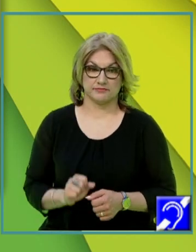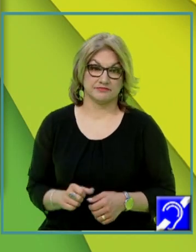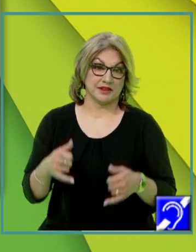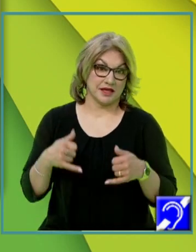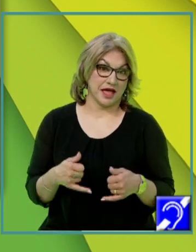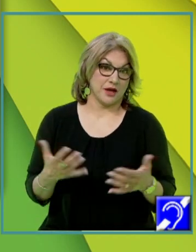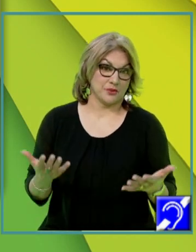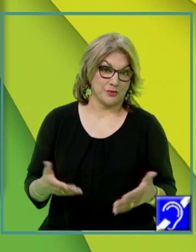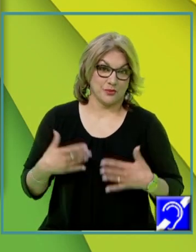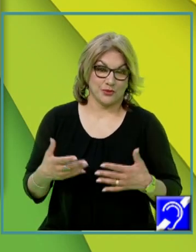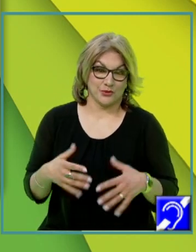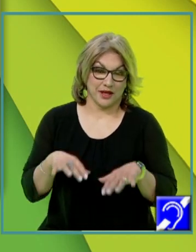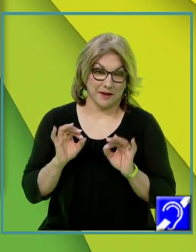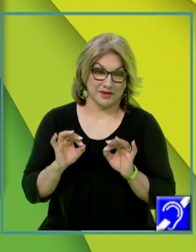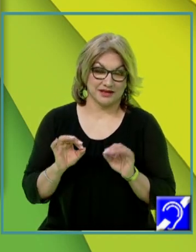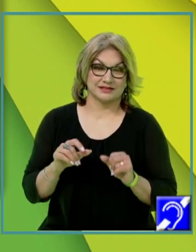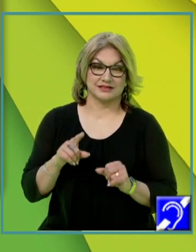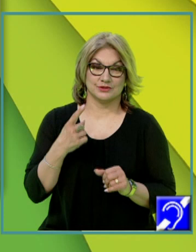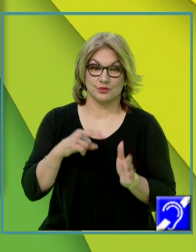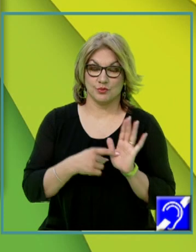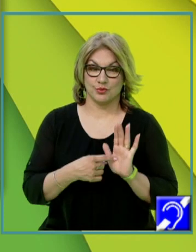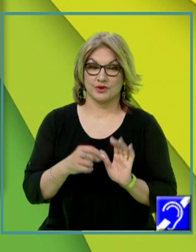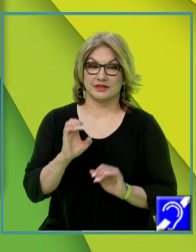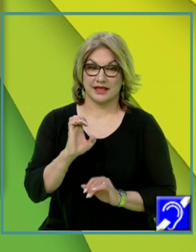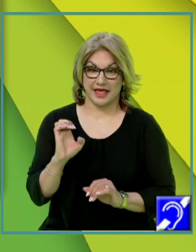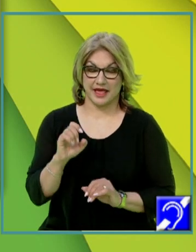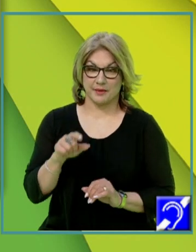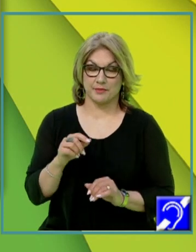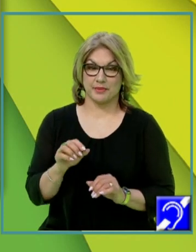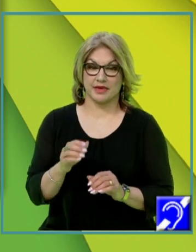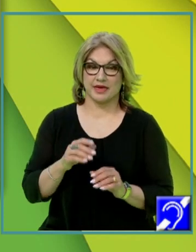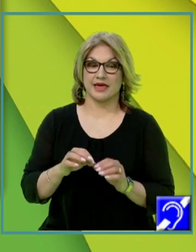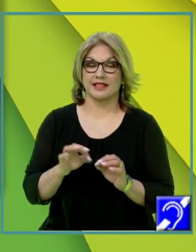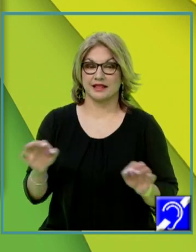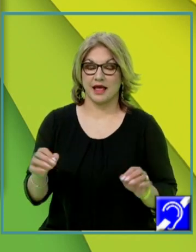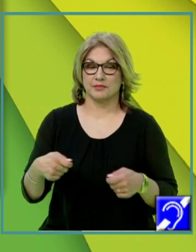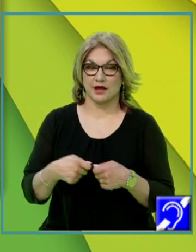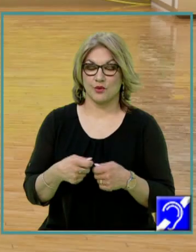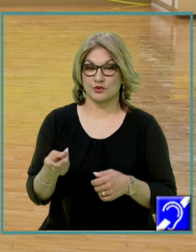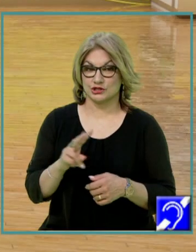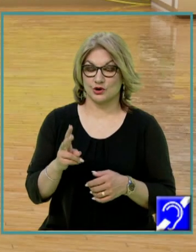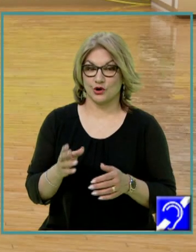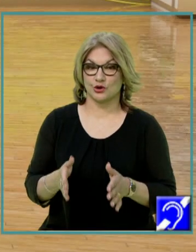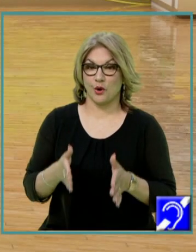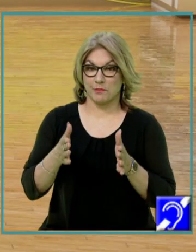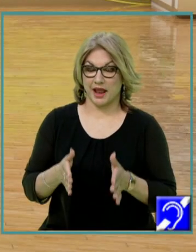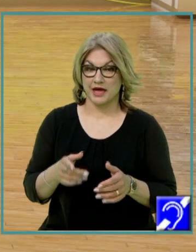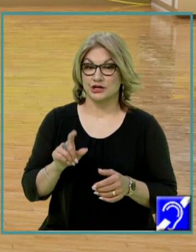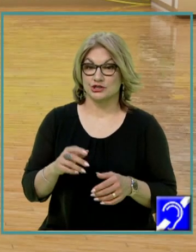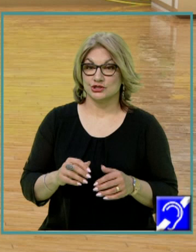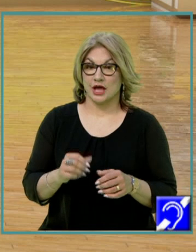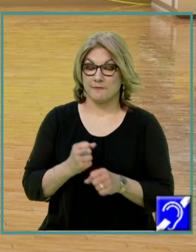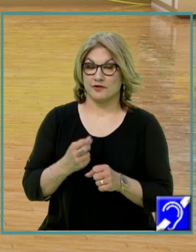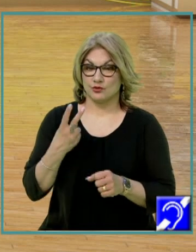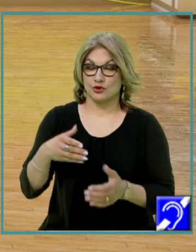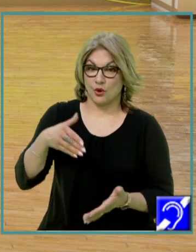bucuroși. De ce? Pentru că am găsit un punct E pe dreapta comună a celor două plane, și atunci, în punctul ei, am ridicat